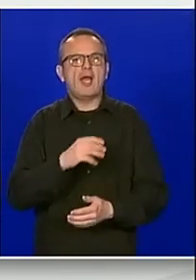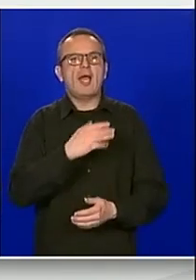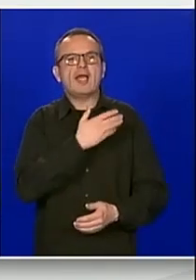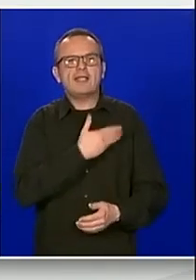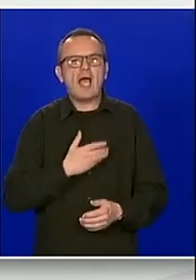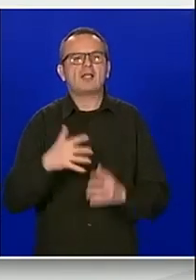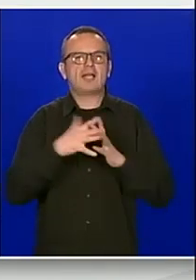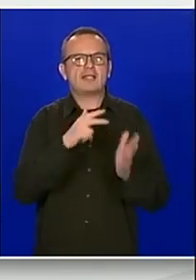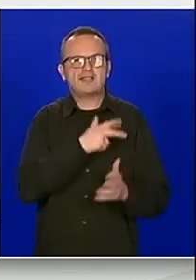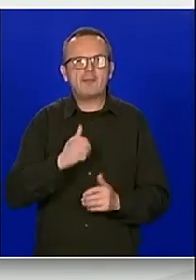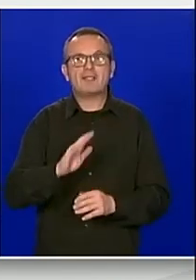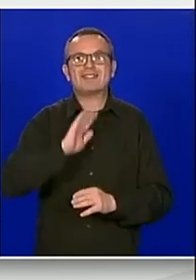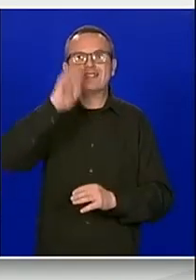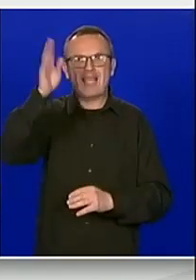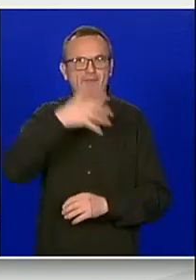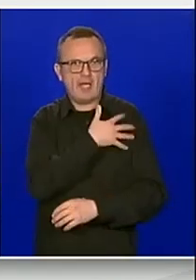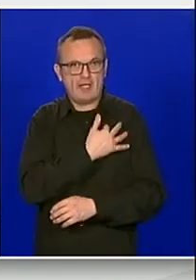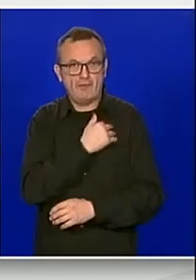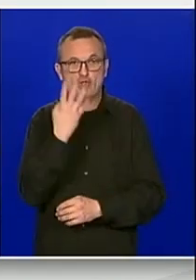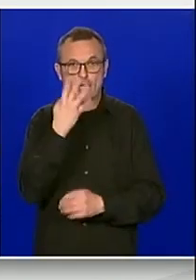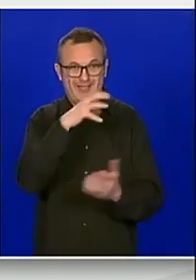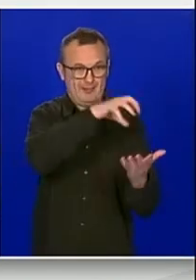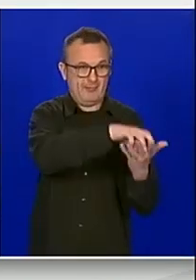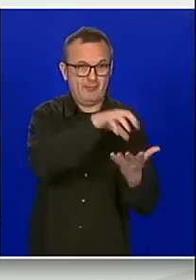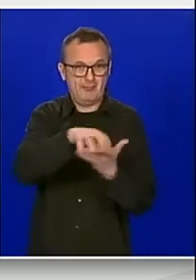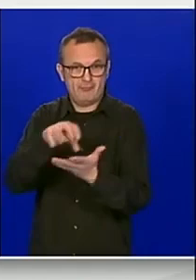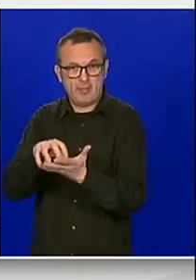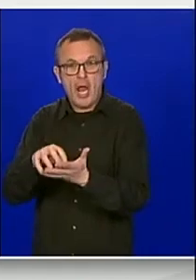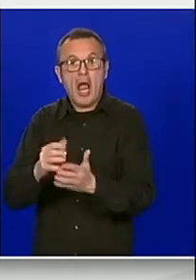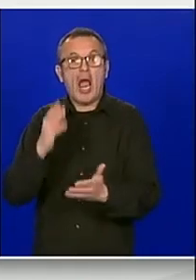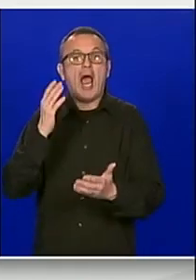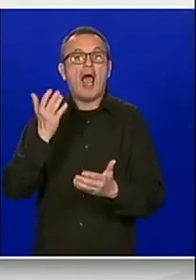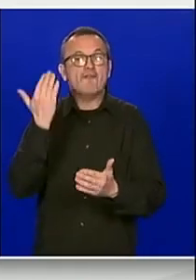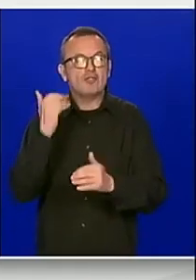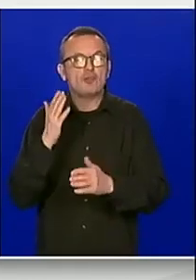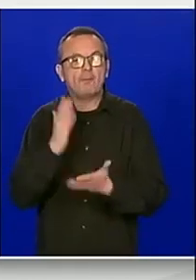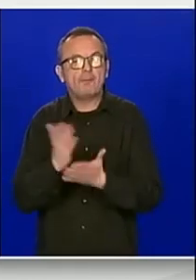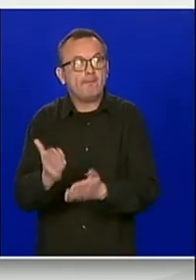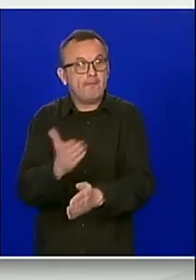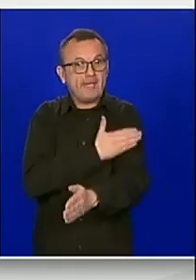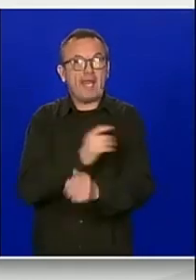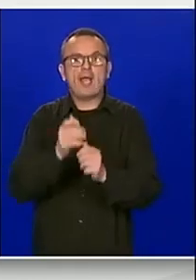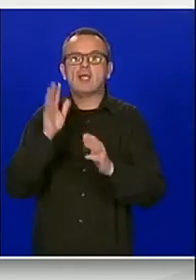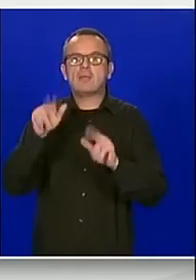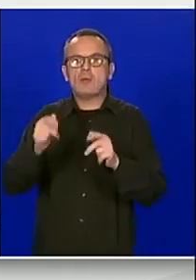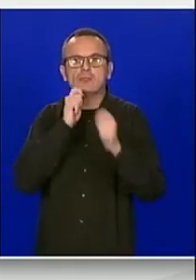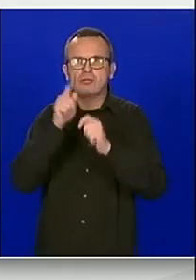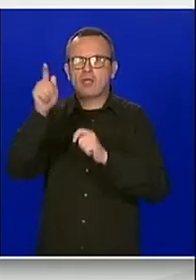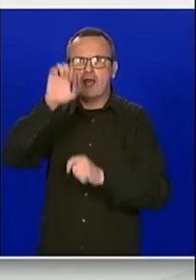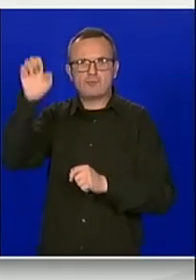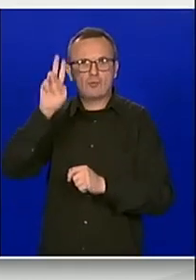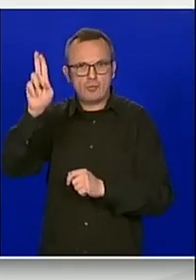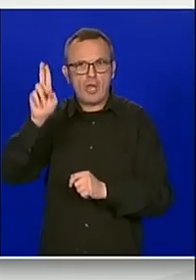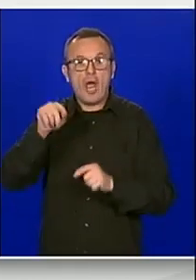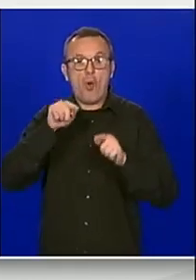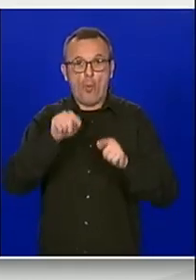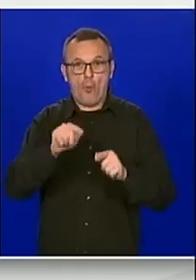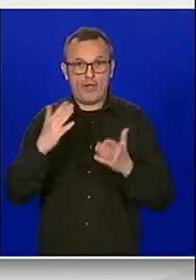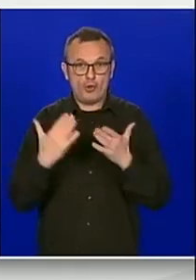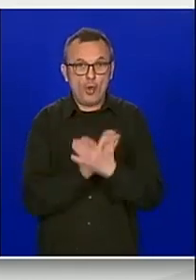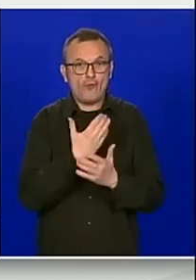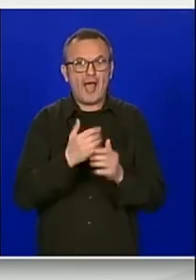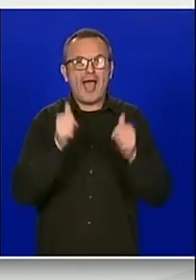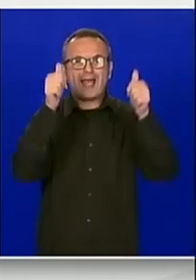grad Zagreb i Sjevernu Hrvatsku, u konzultacijama sa Europskom komisijom zaključeno je da će se primjena izminjene karte prema ovoj novoj